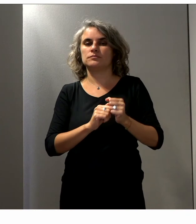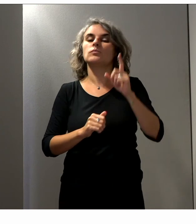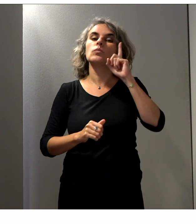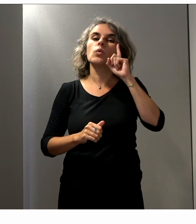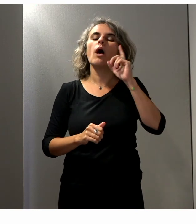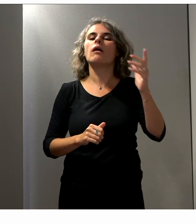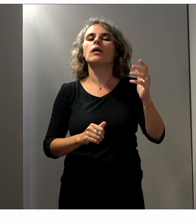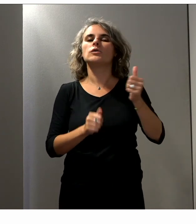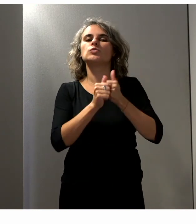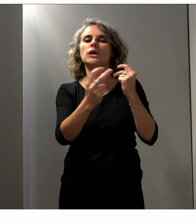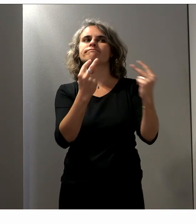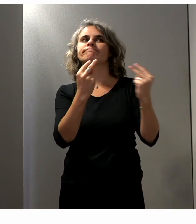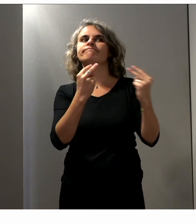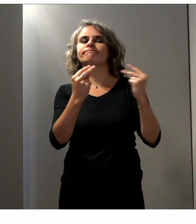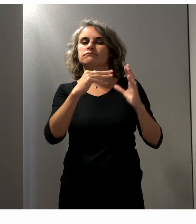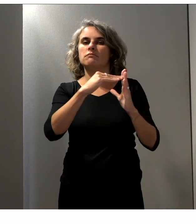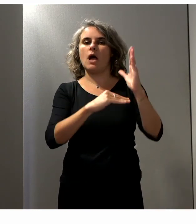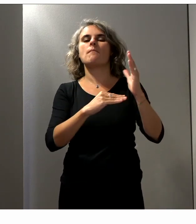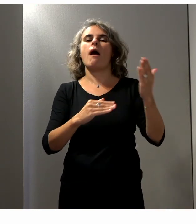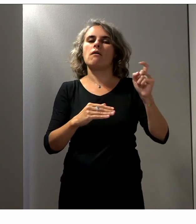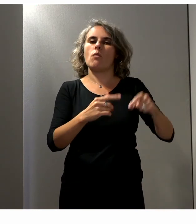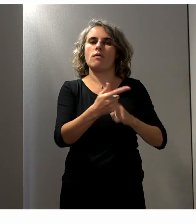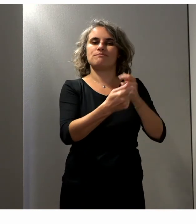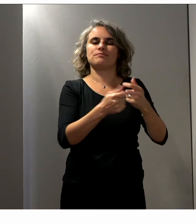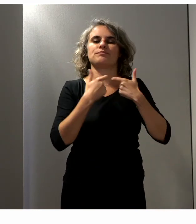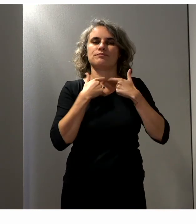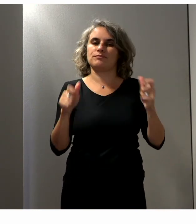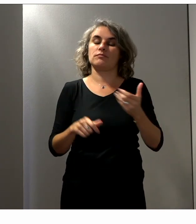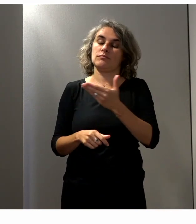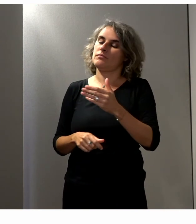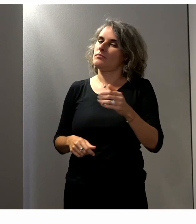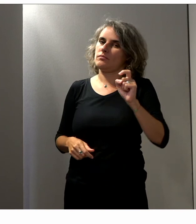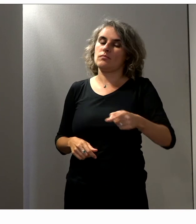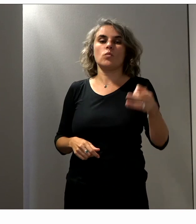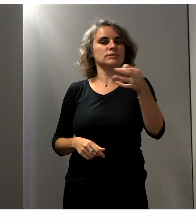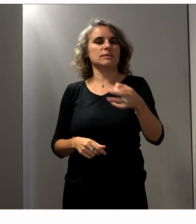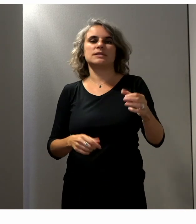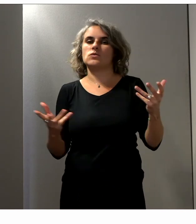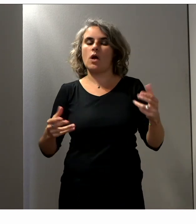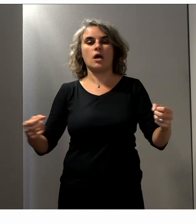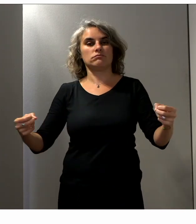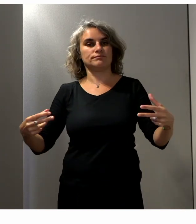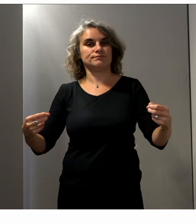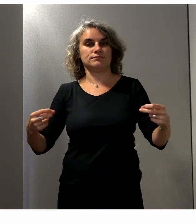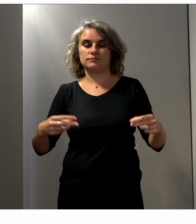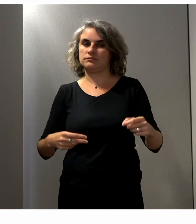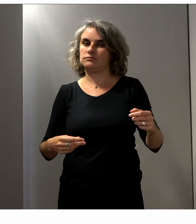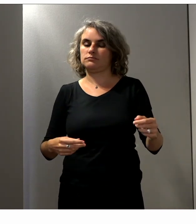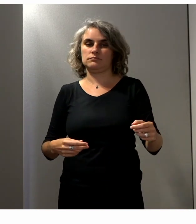une audience suffisante, doivent systématiquement sous-titrer l'intégralité